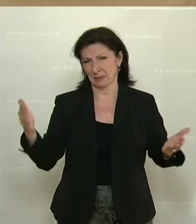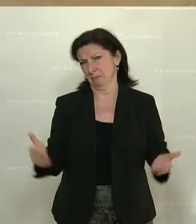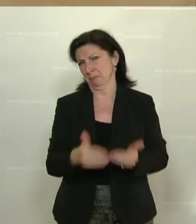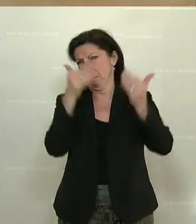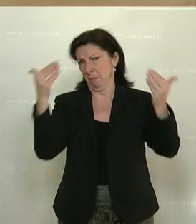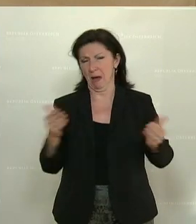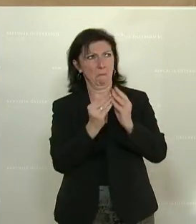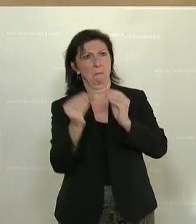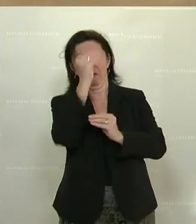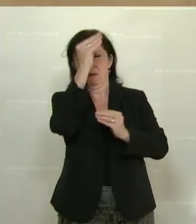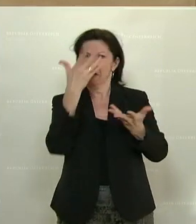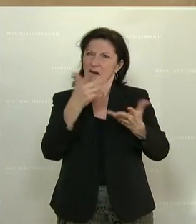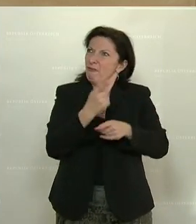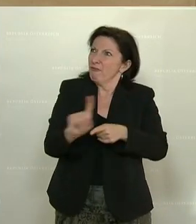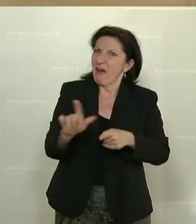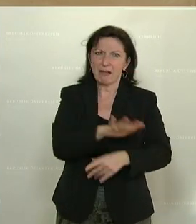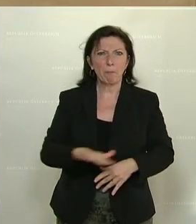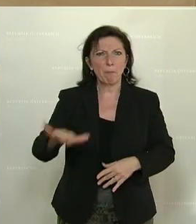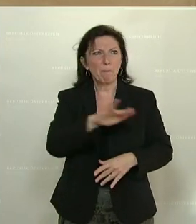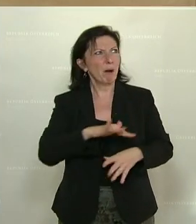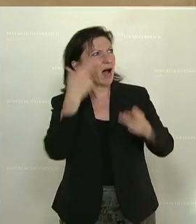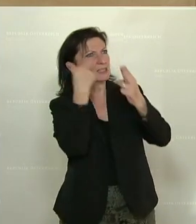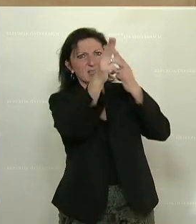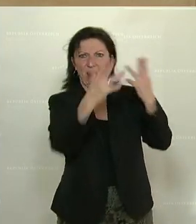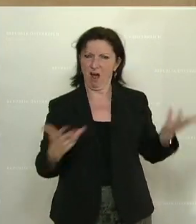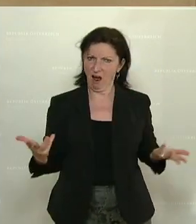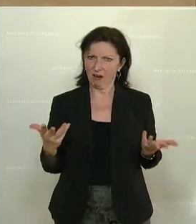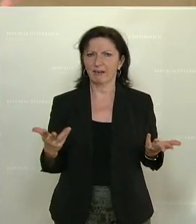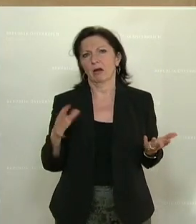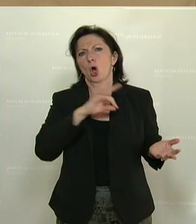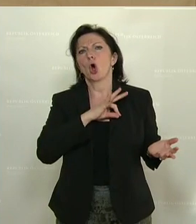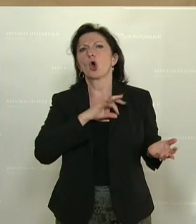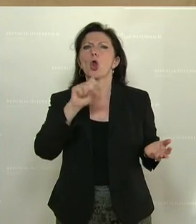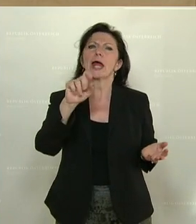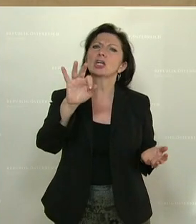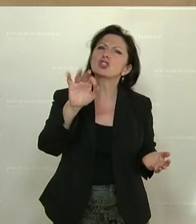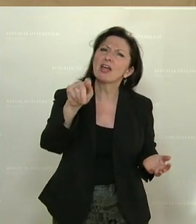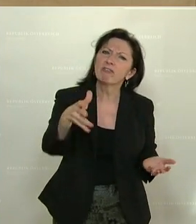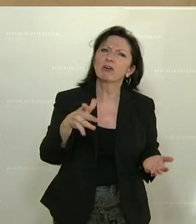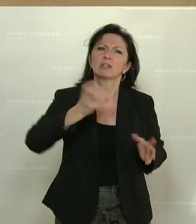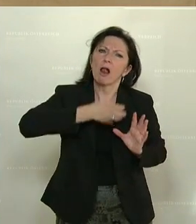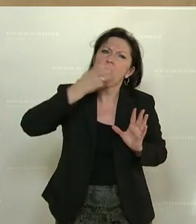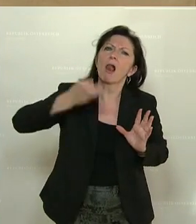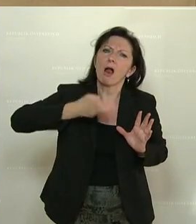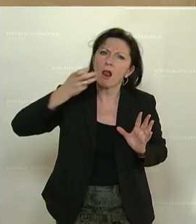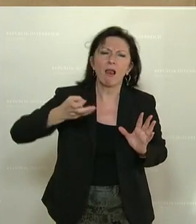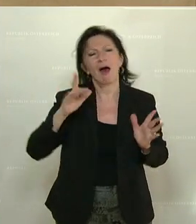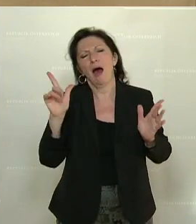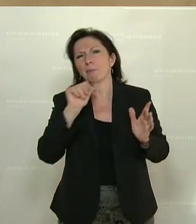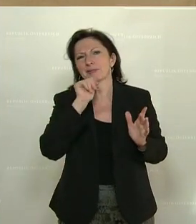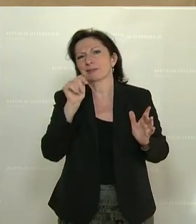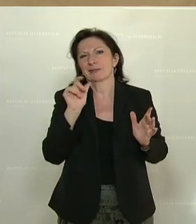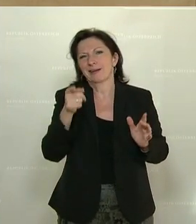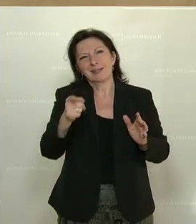Basis dafür, Herr Kollege Stefan. Sie haben das sehr groß dargestellt, aber in Wirklichkeit so groß ist es nicht. Sie